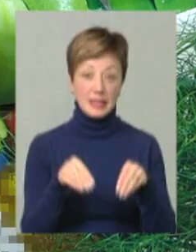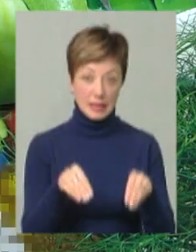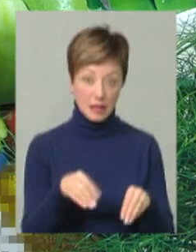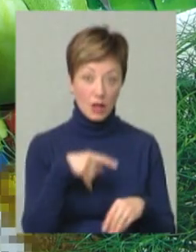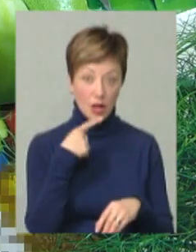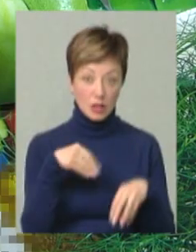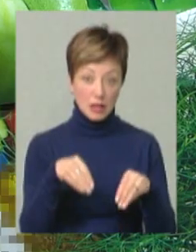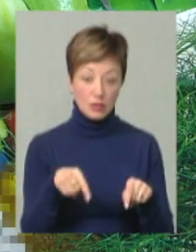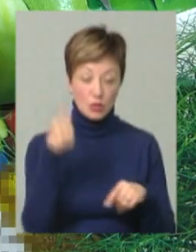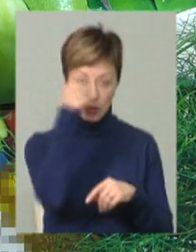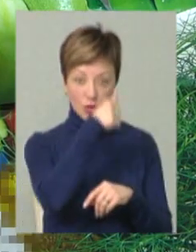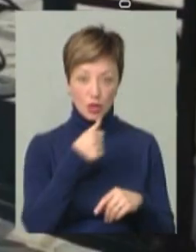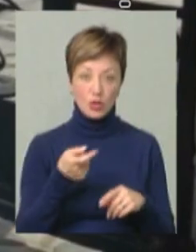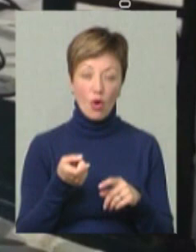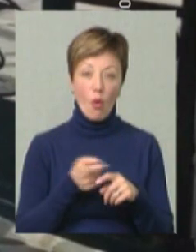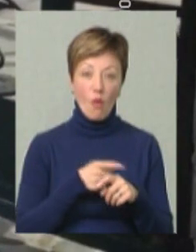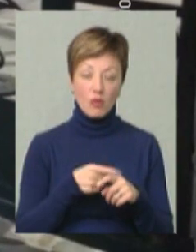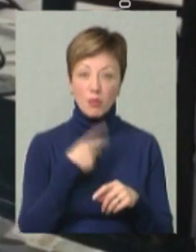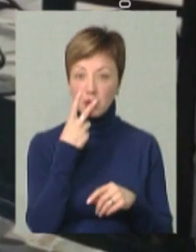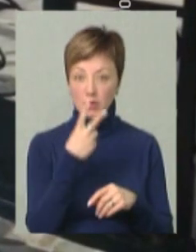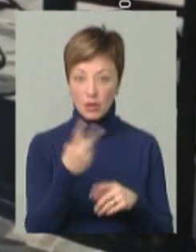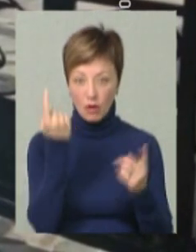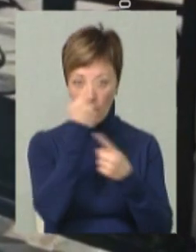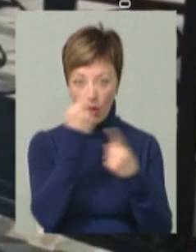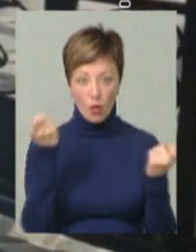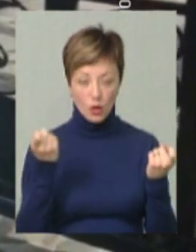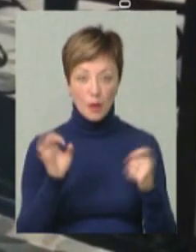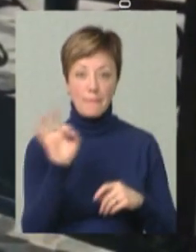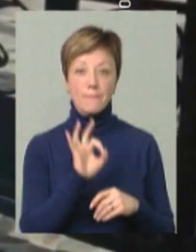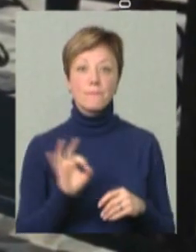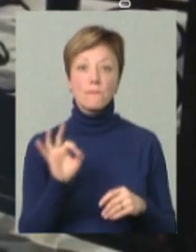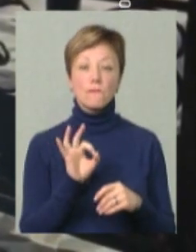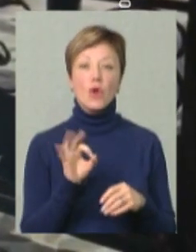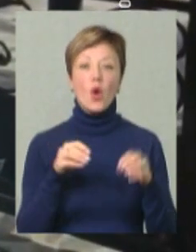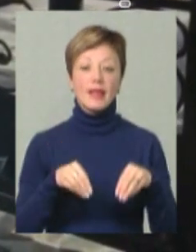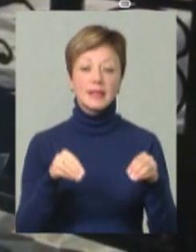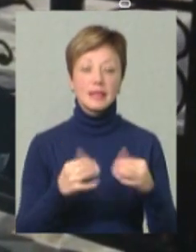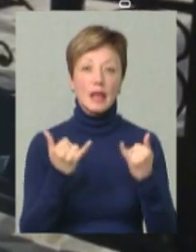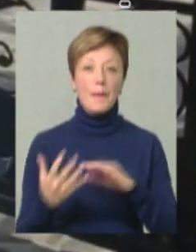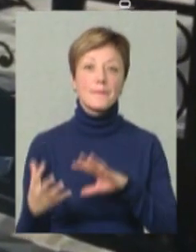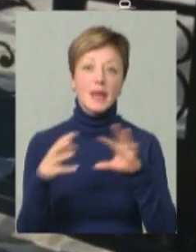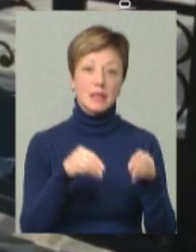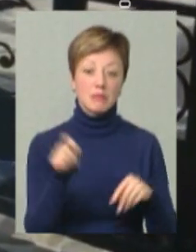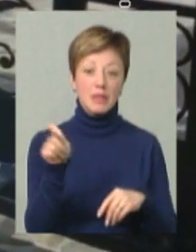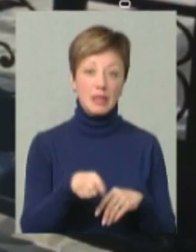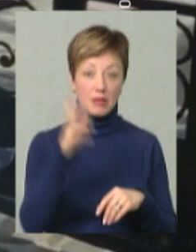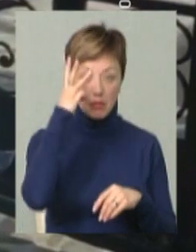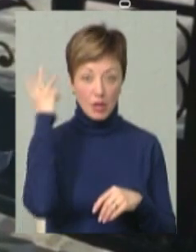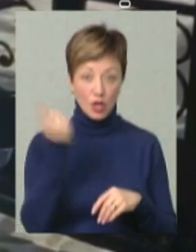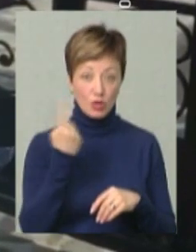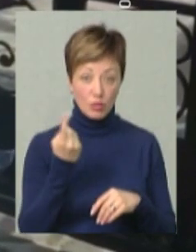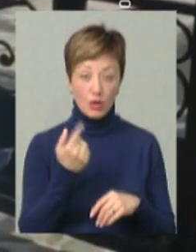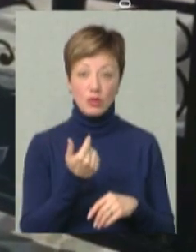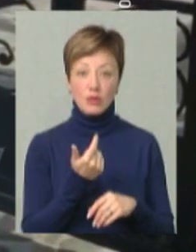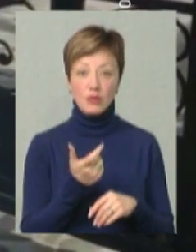Жінка каже, садитиме цьогоріч у овочі. Коли побачила оголошення про насіння для переселенців, які приїхали на Хмельниччину,